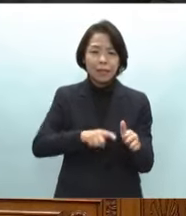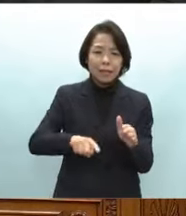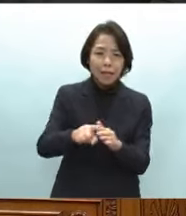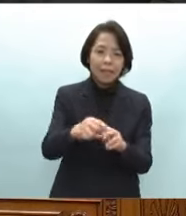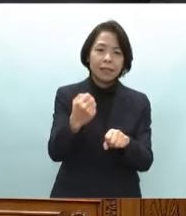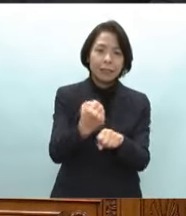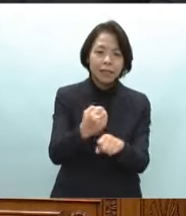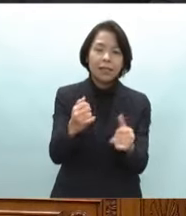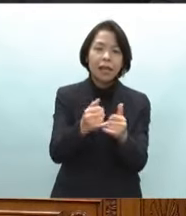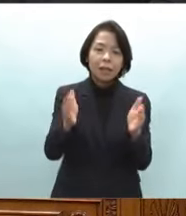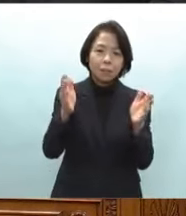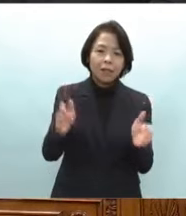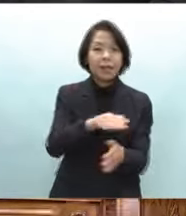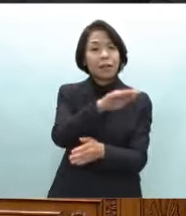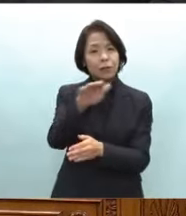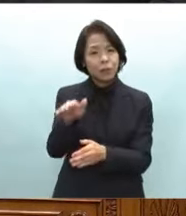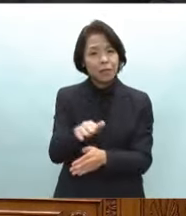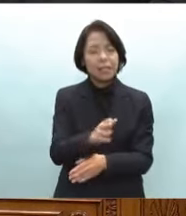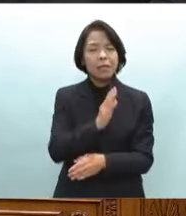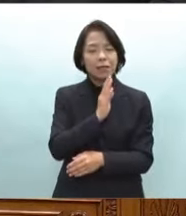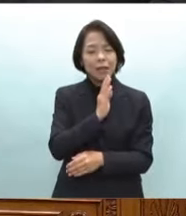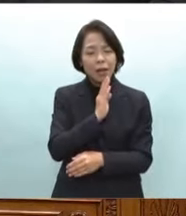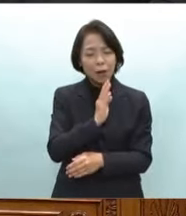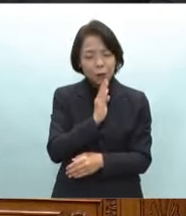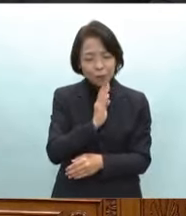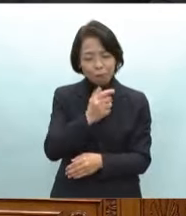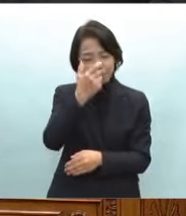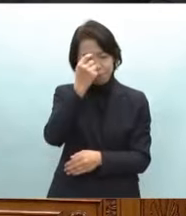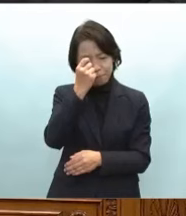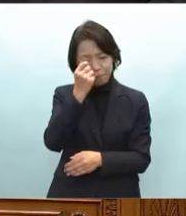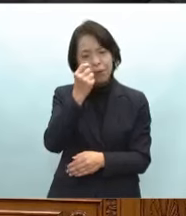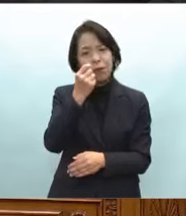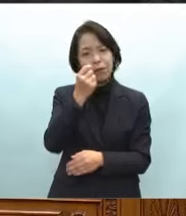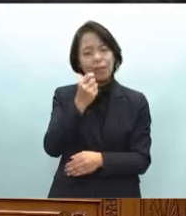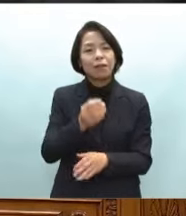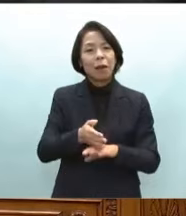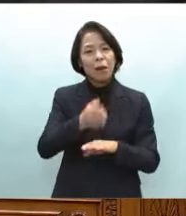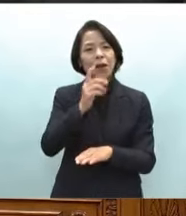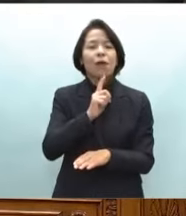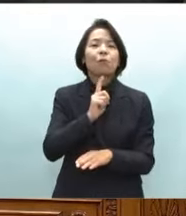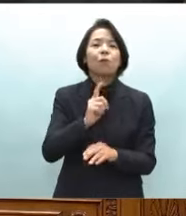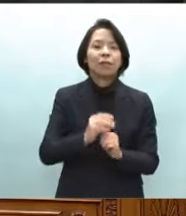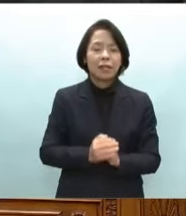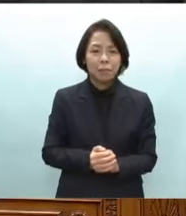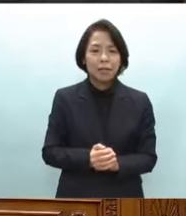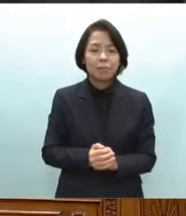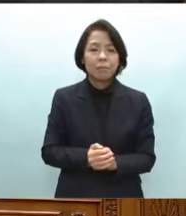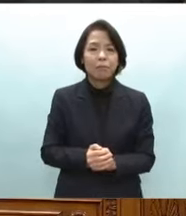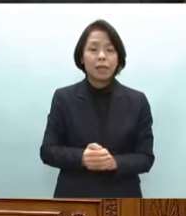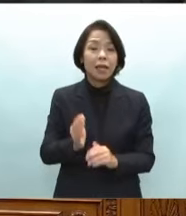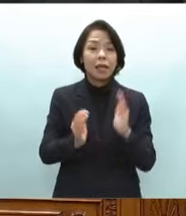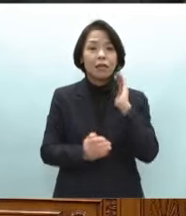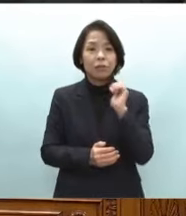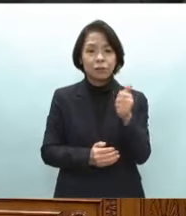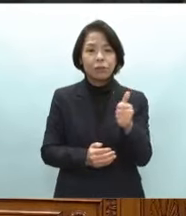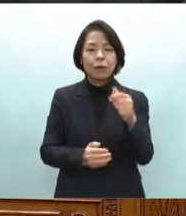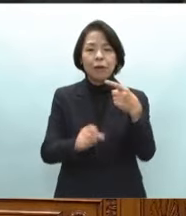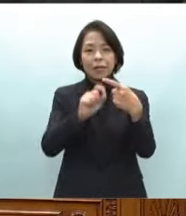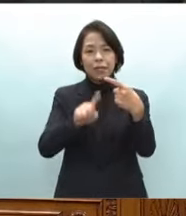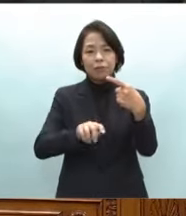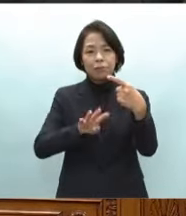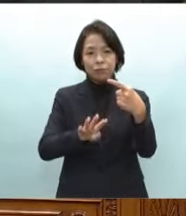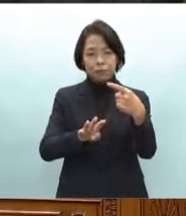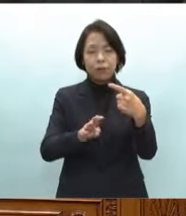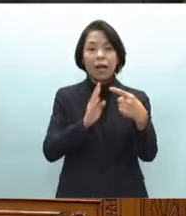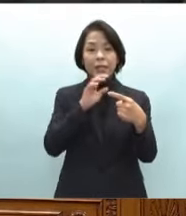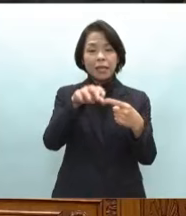民間の皆様には本当に頭が下がります総理は1月14日に被災地に入り被災状況と